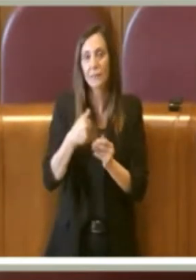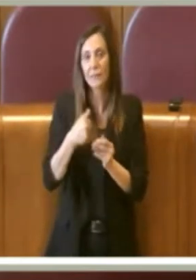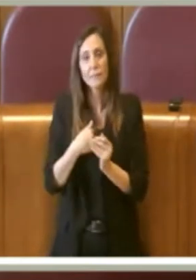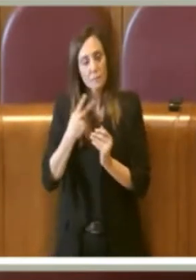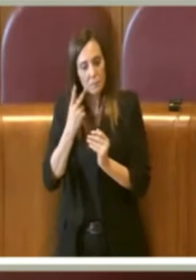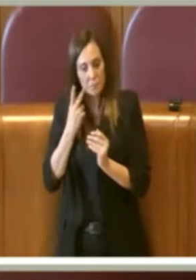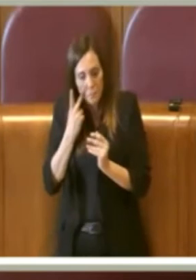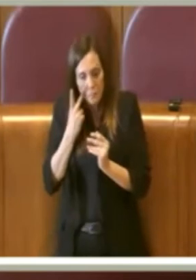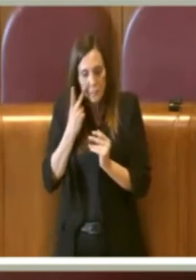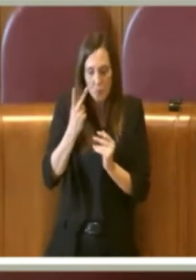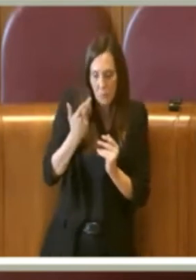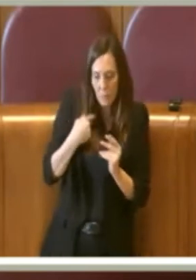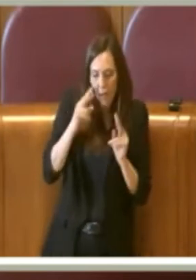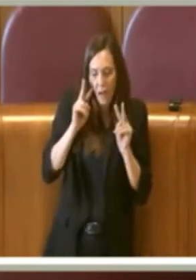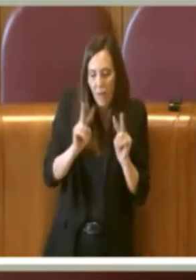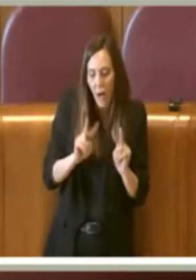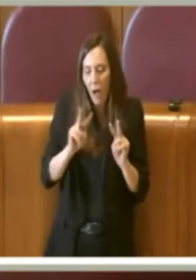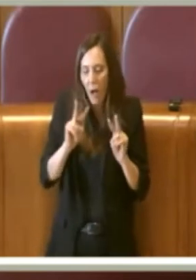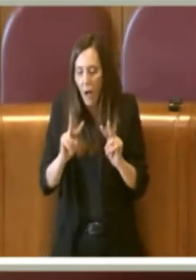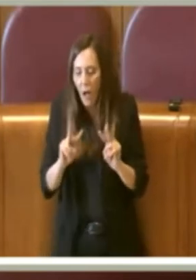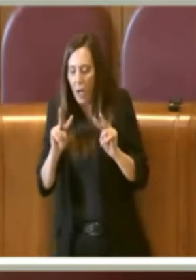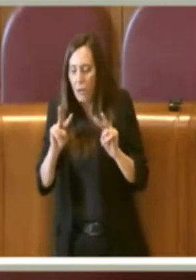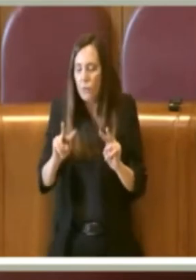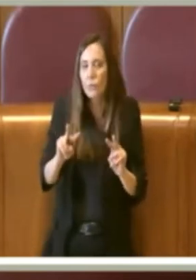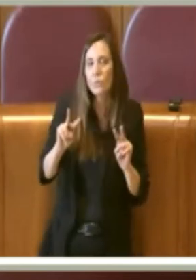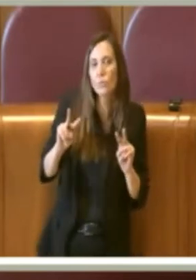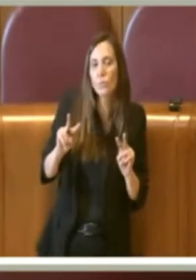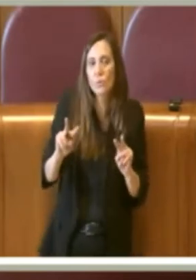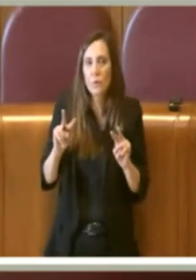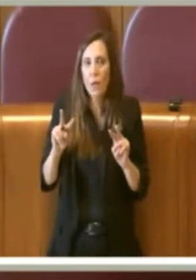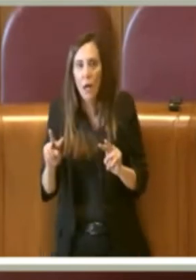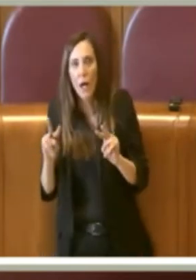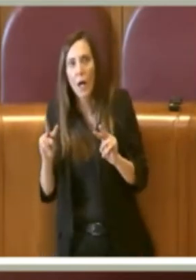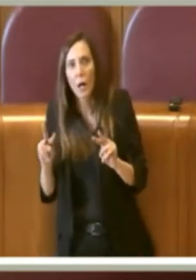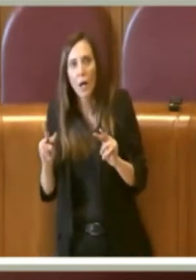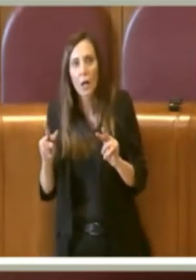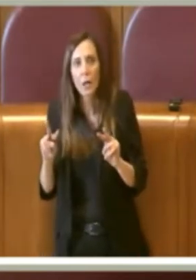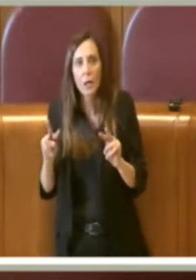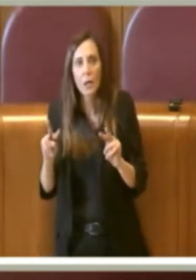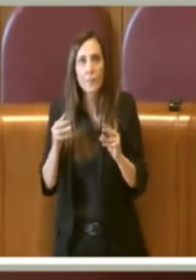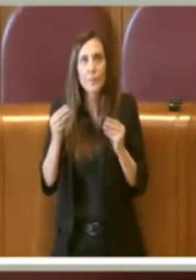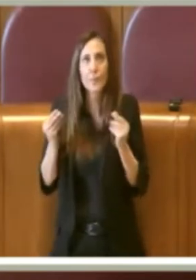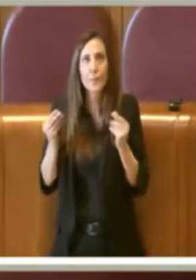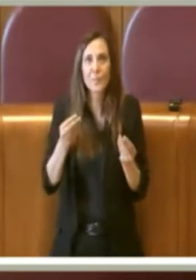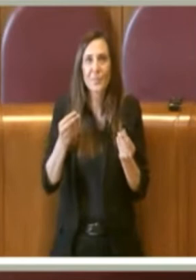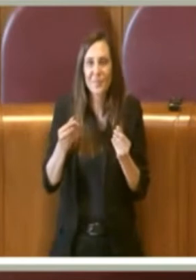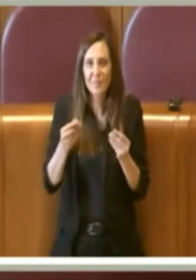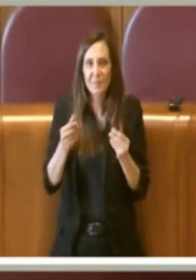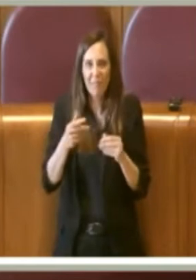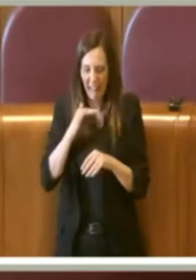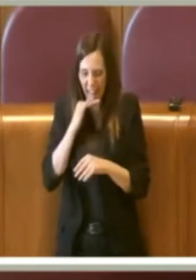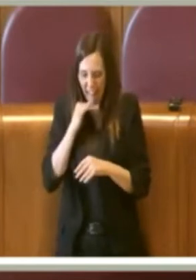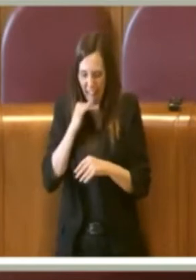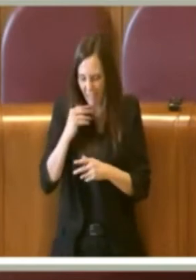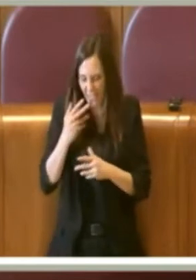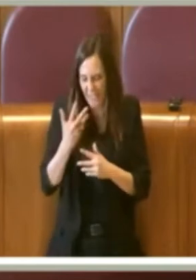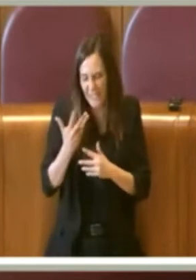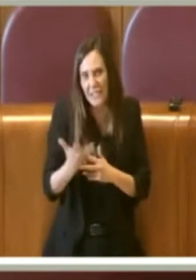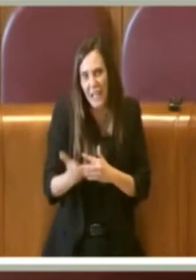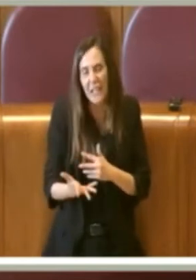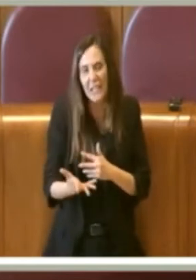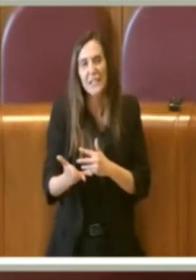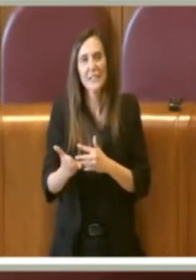la retratezza o comunque diciamo